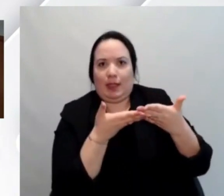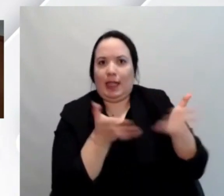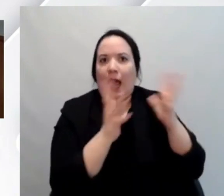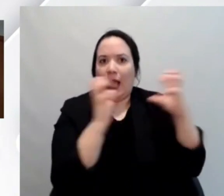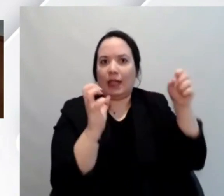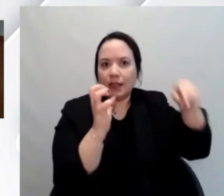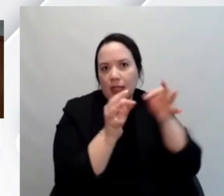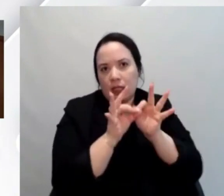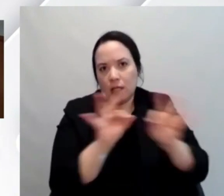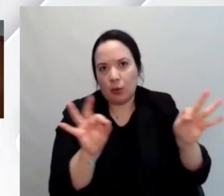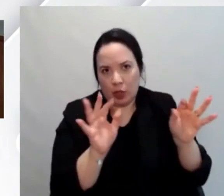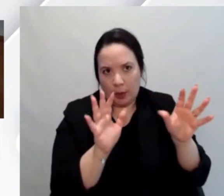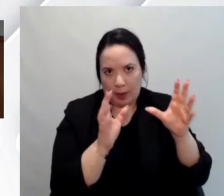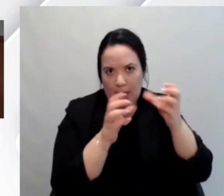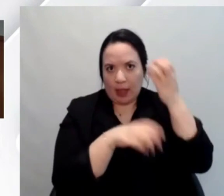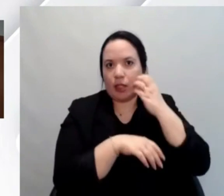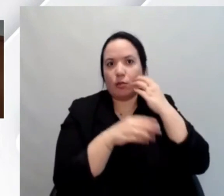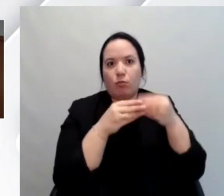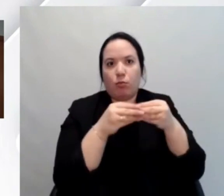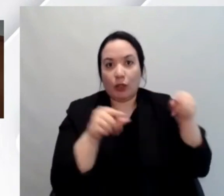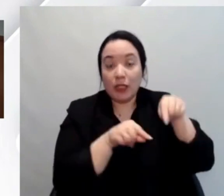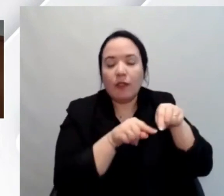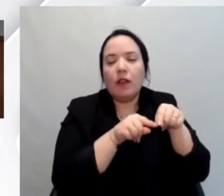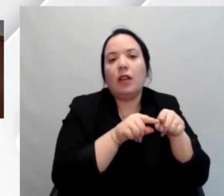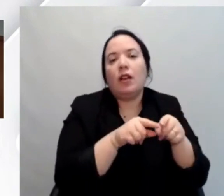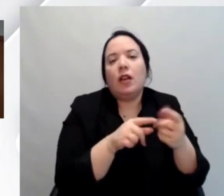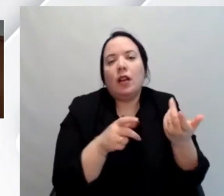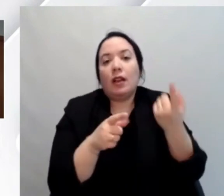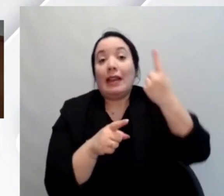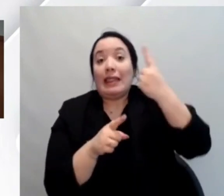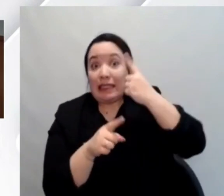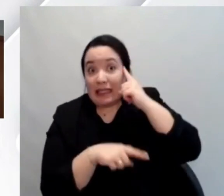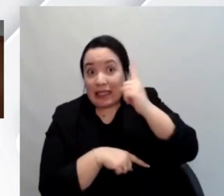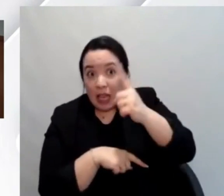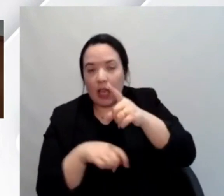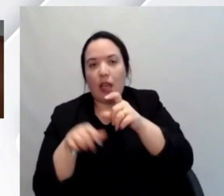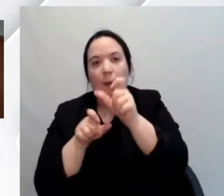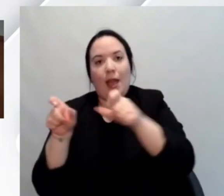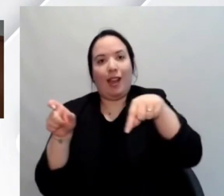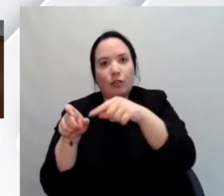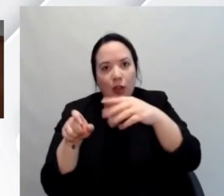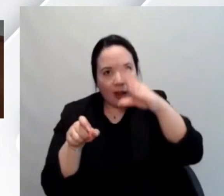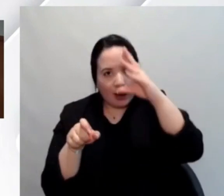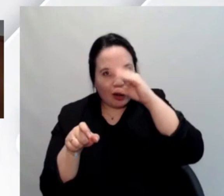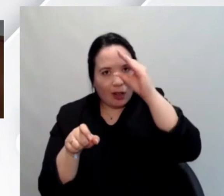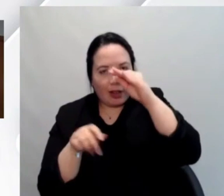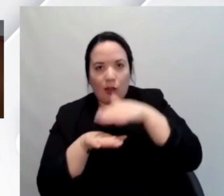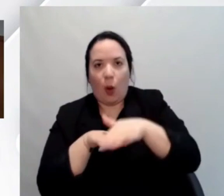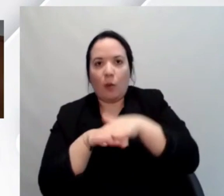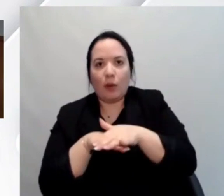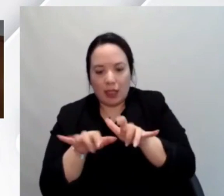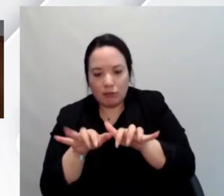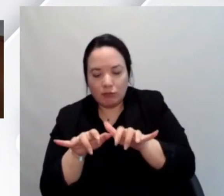mettono a disposizione i dispositivi e utilizzando una conoscenza sufficiente dei principi di